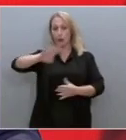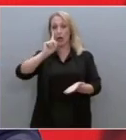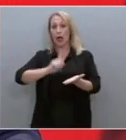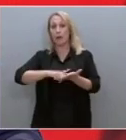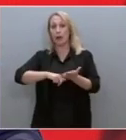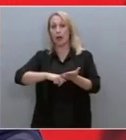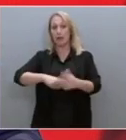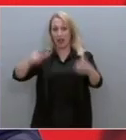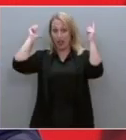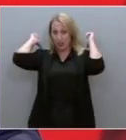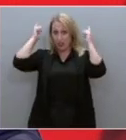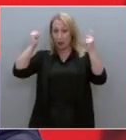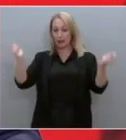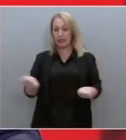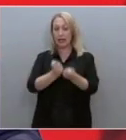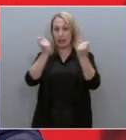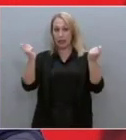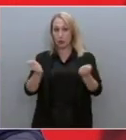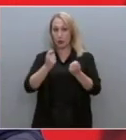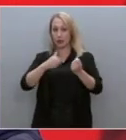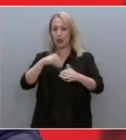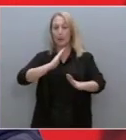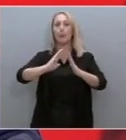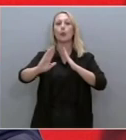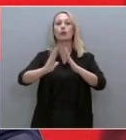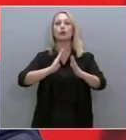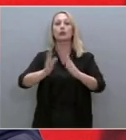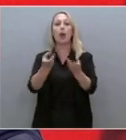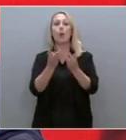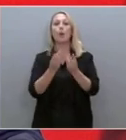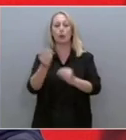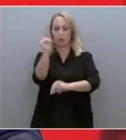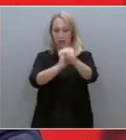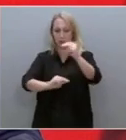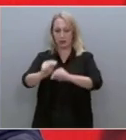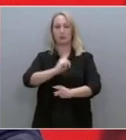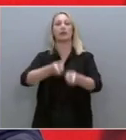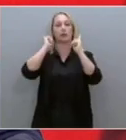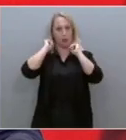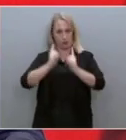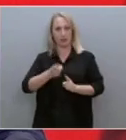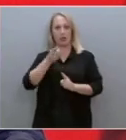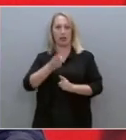δημοκρατική λειτουργία του πολιτεύματος μέσα από την επιλογή του στην επόμενη